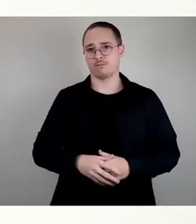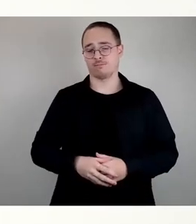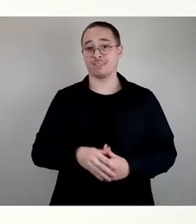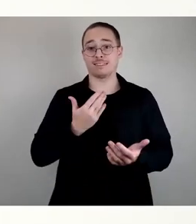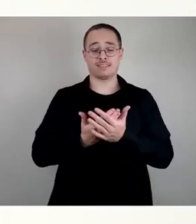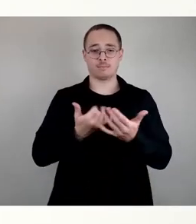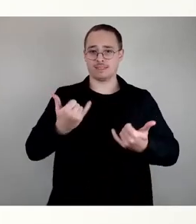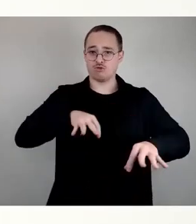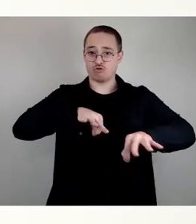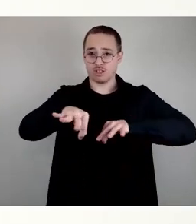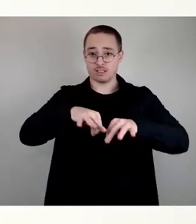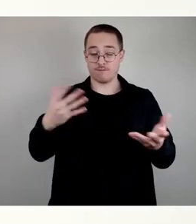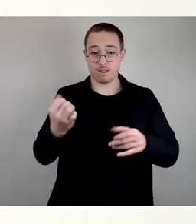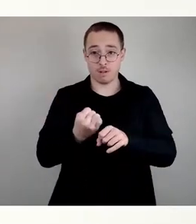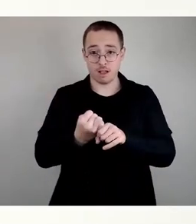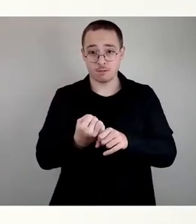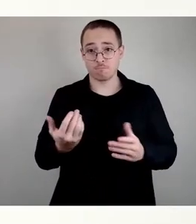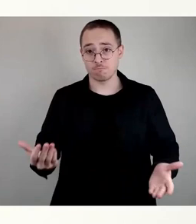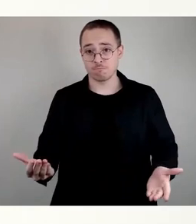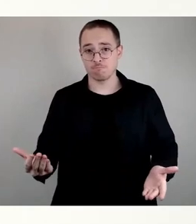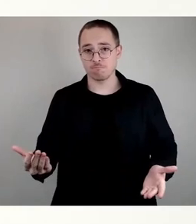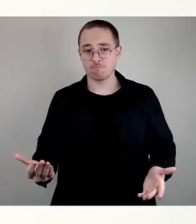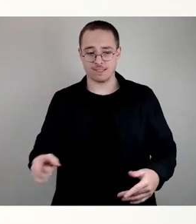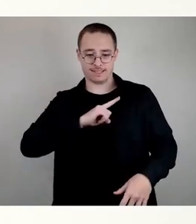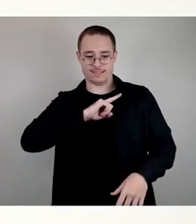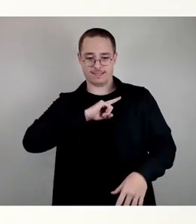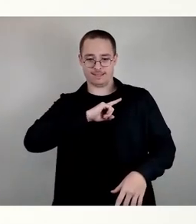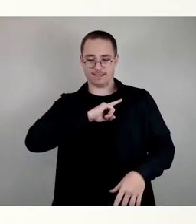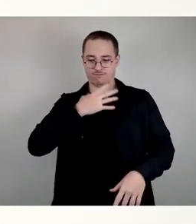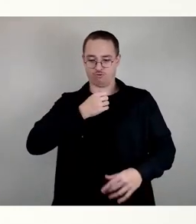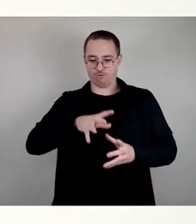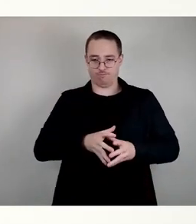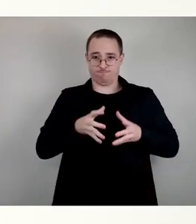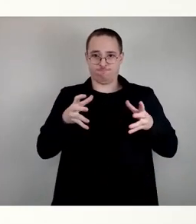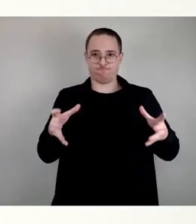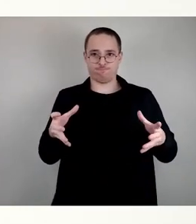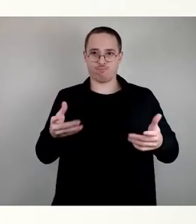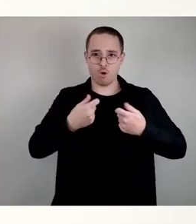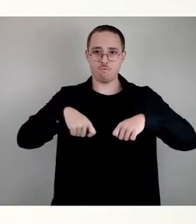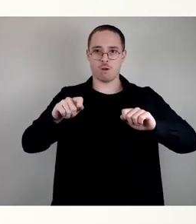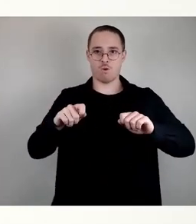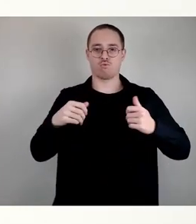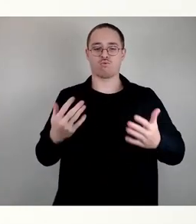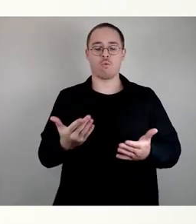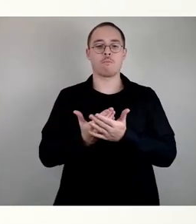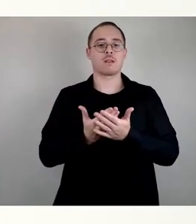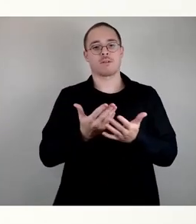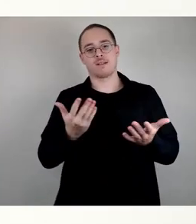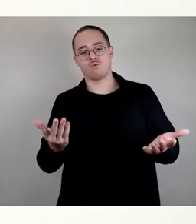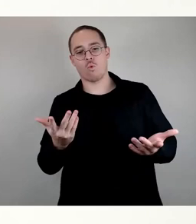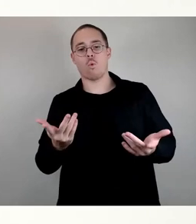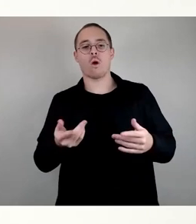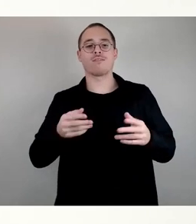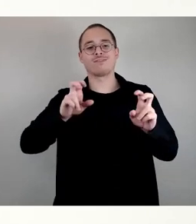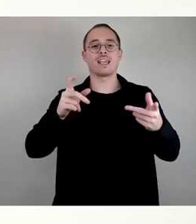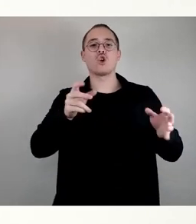eine eigene Kapazität aufbauen, Vorhaltekapazitäten für Übergangswohnheime, um eben